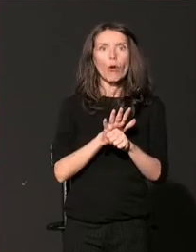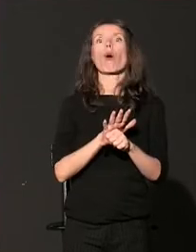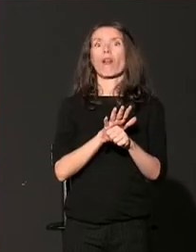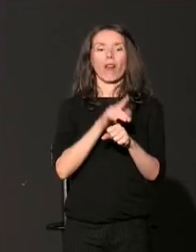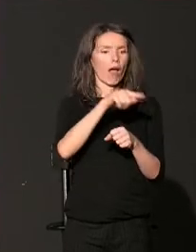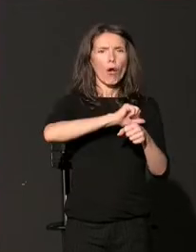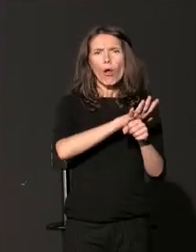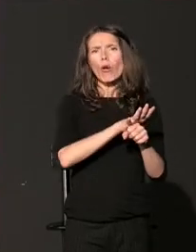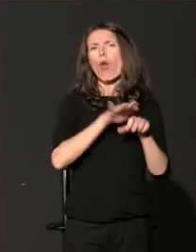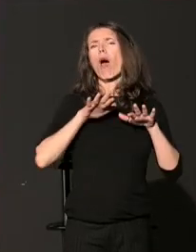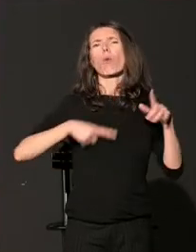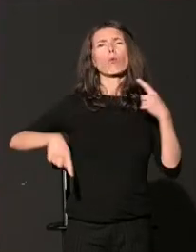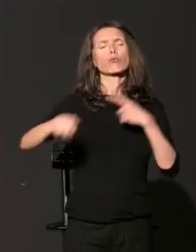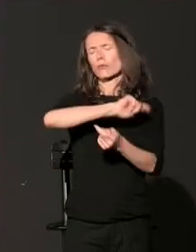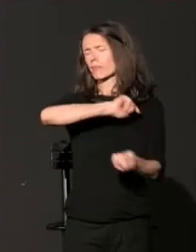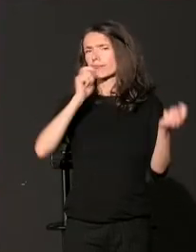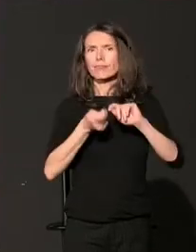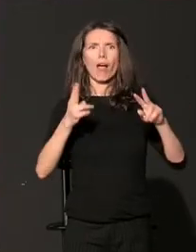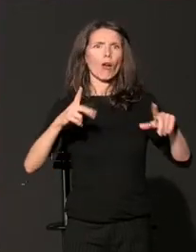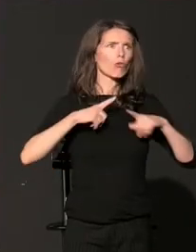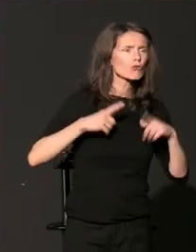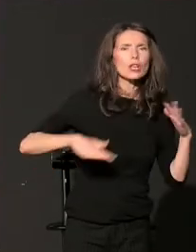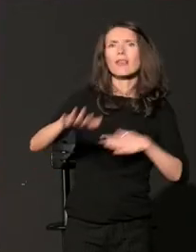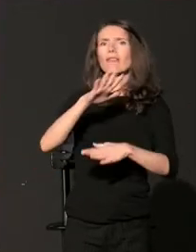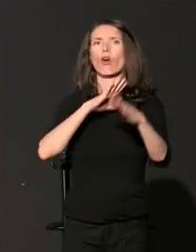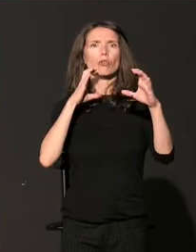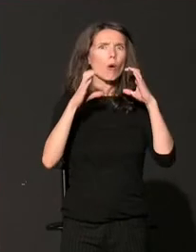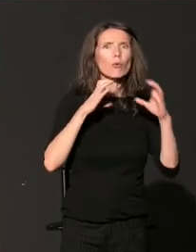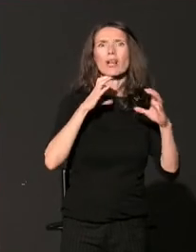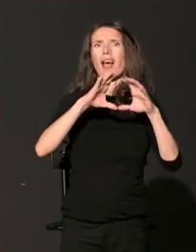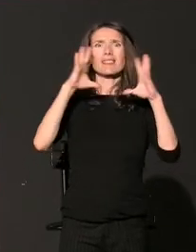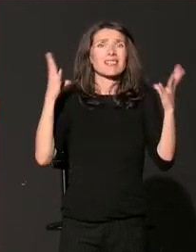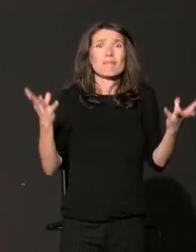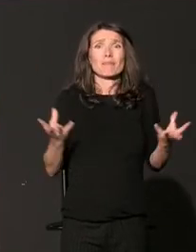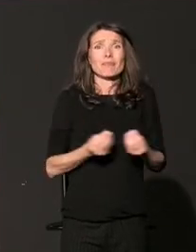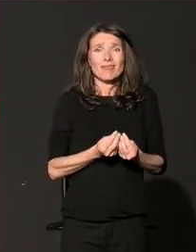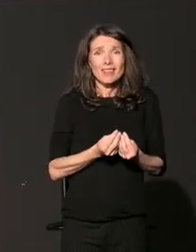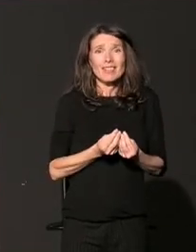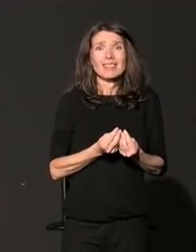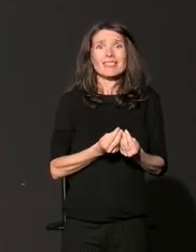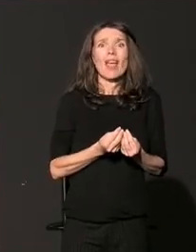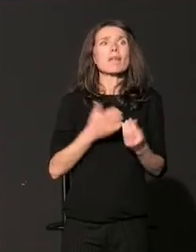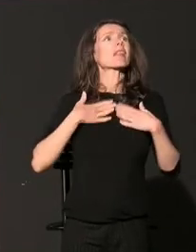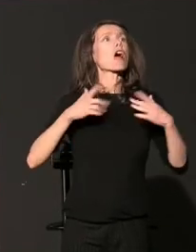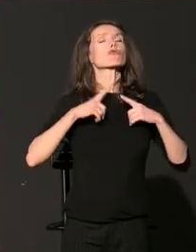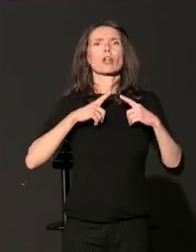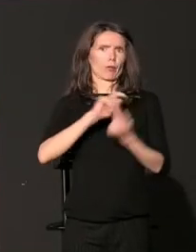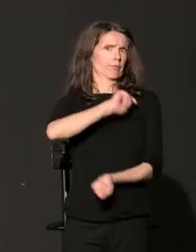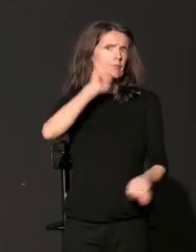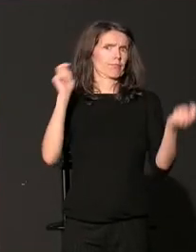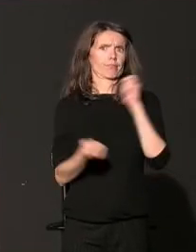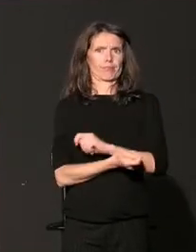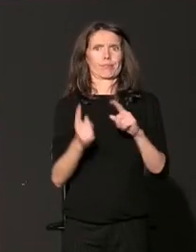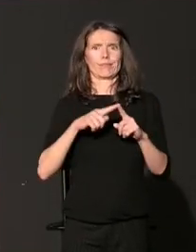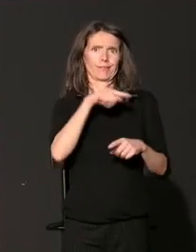živimo, radimo, komuniciramo jedni s drugima i na koji način uopšte provodimo svoje vreme. Možda baš zato